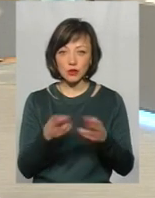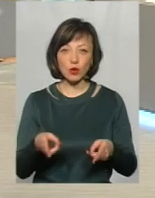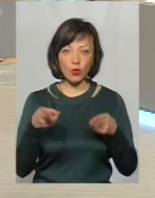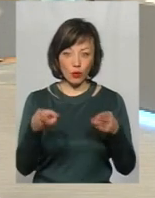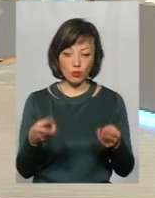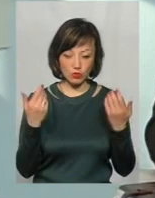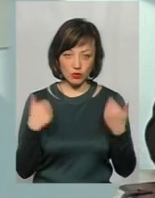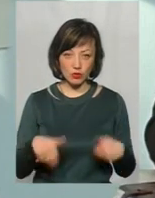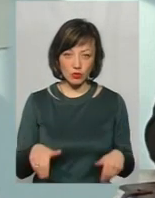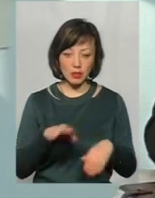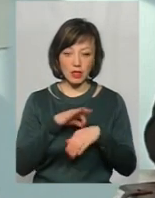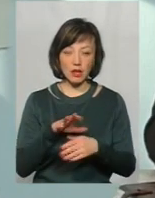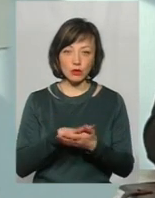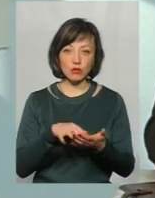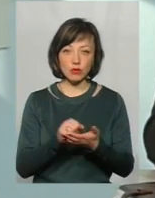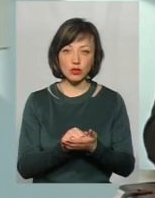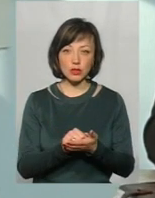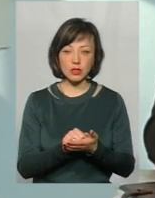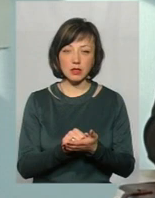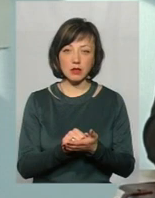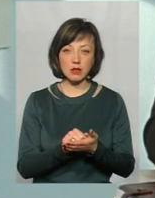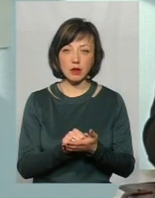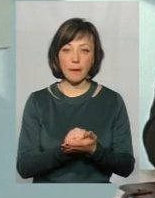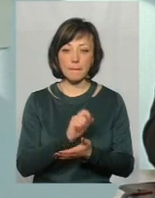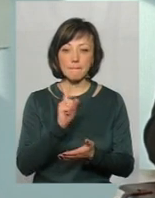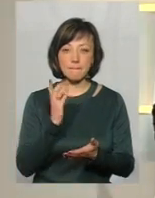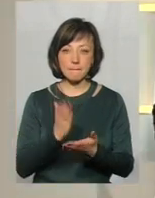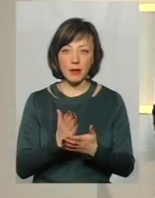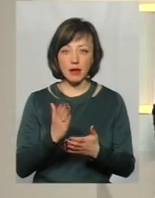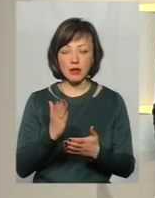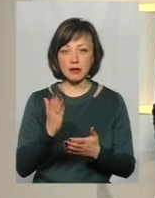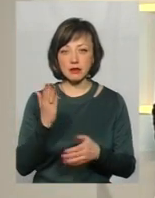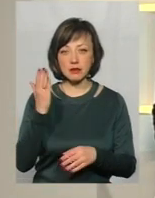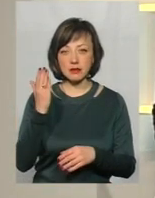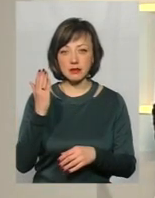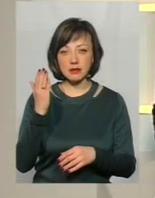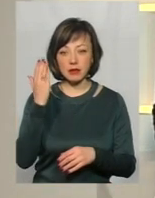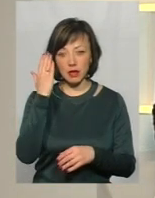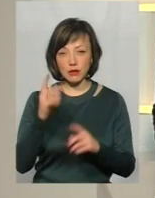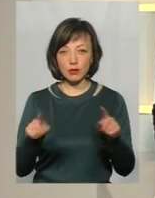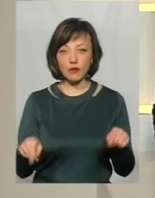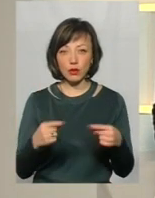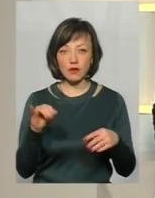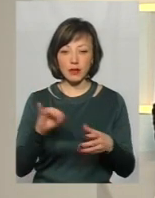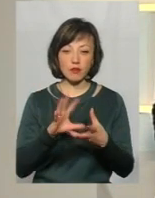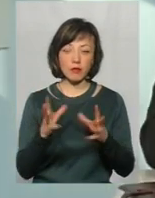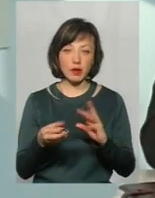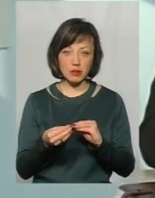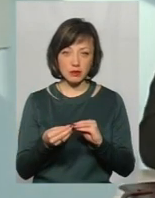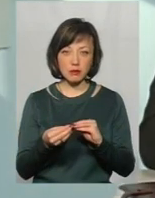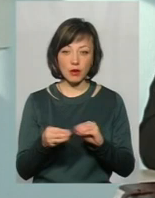такі. Тобто тілесні ушкодження, ну, організм має здатність людський організм має здатність до відновлення і, в принципі,